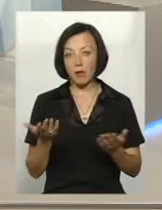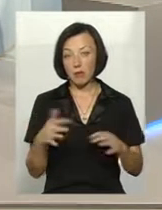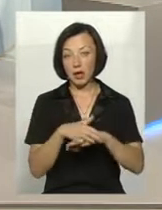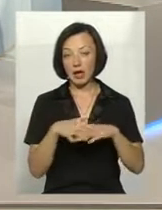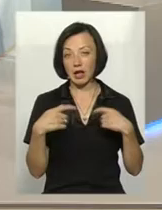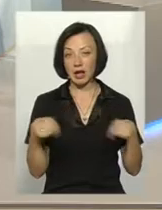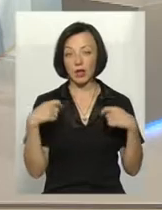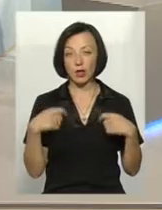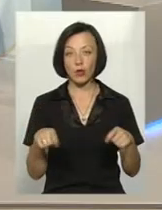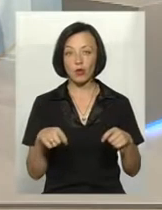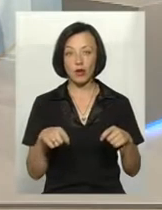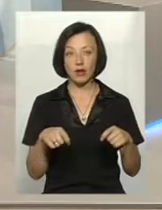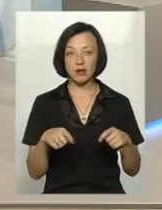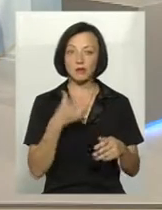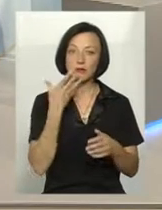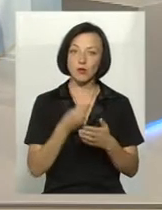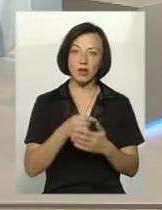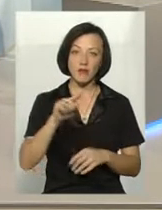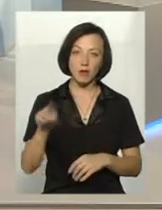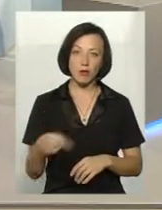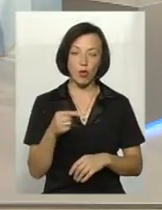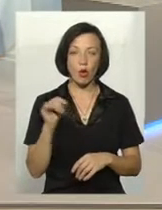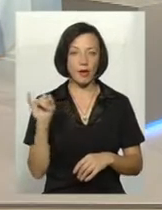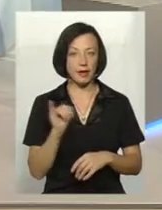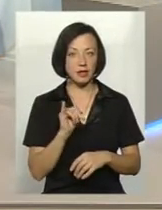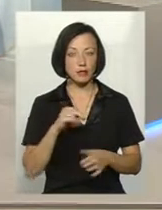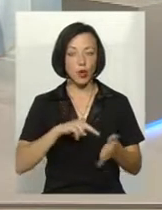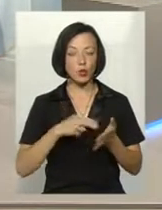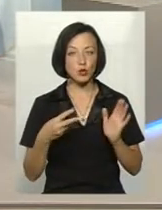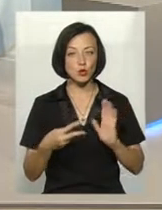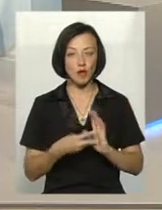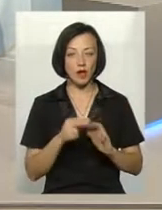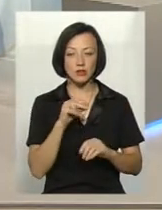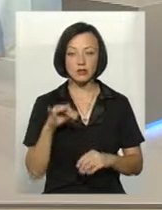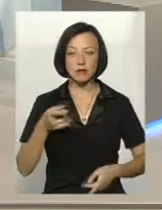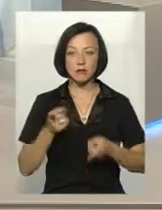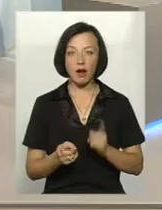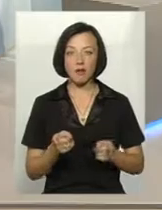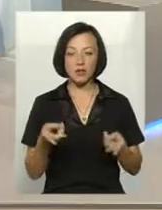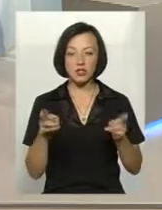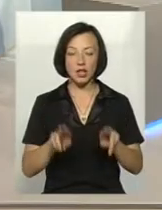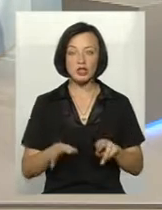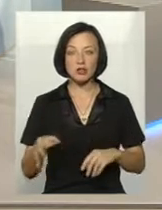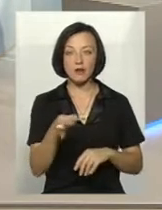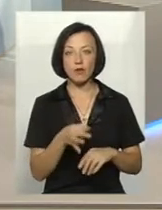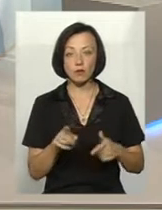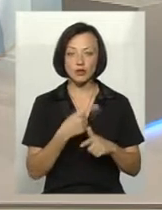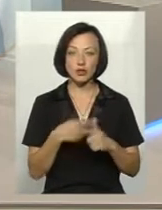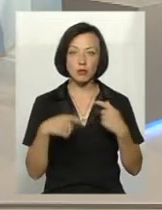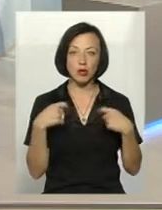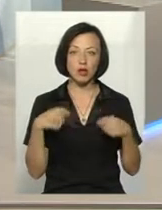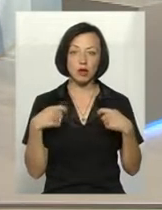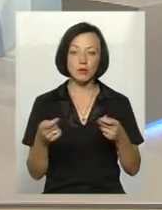виставляє свої умови і прогнозувати, чи справді воно залишиться в області, а чи його